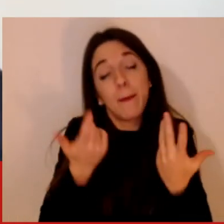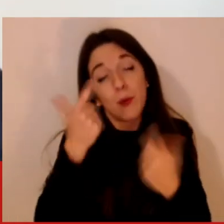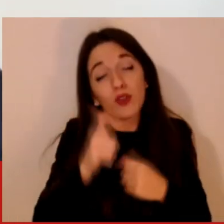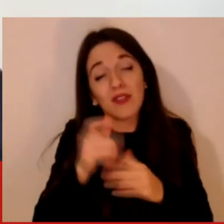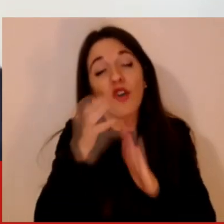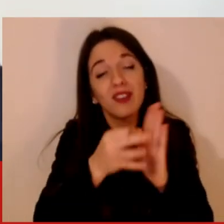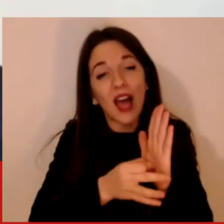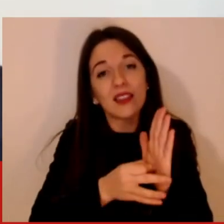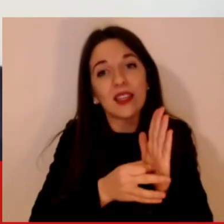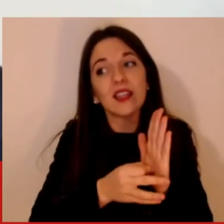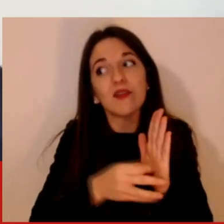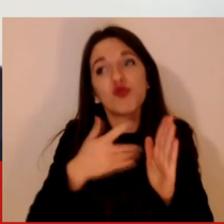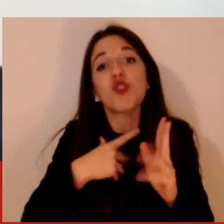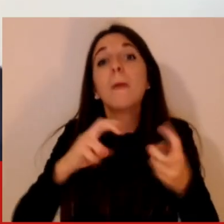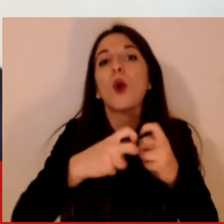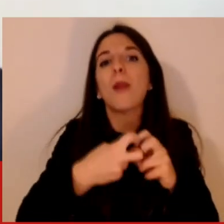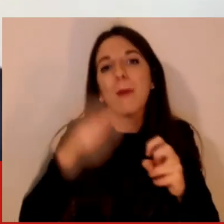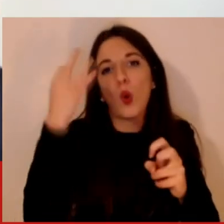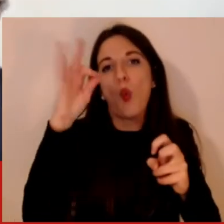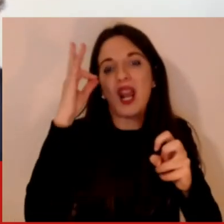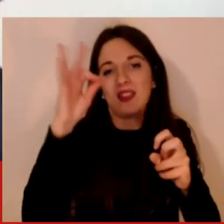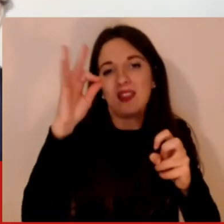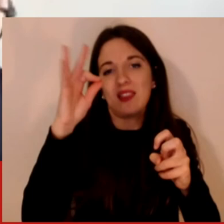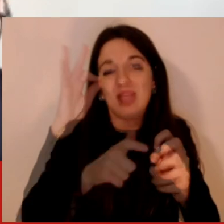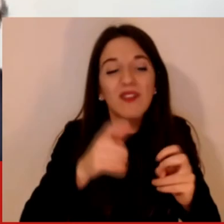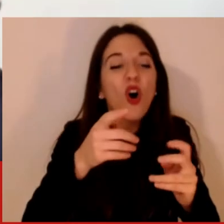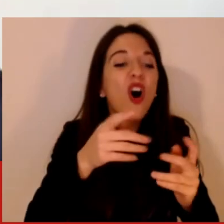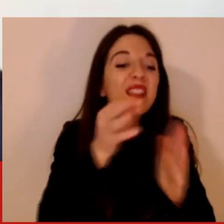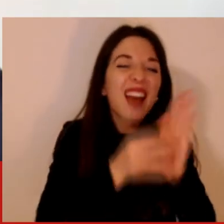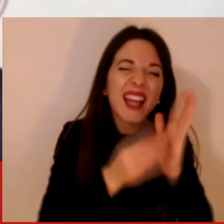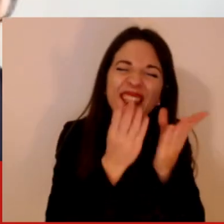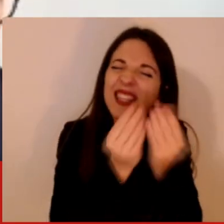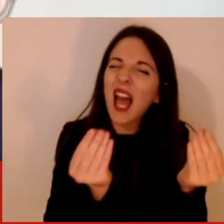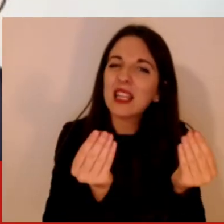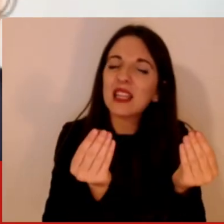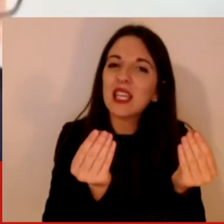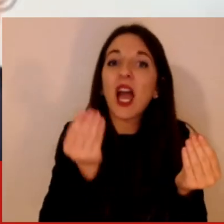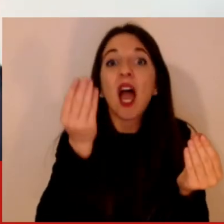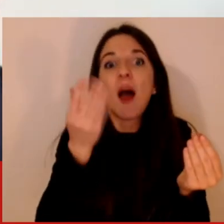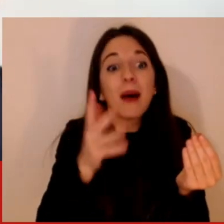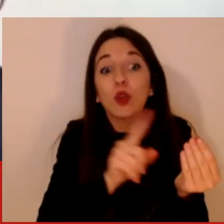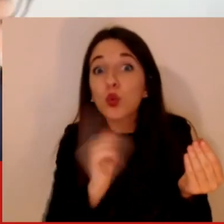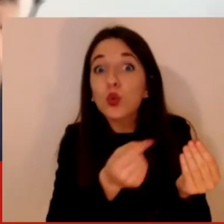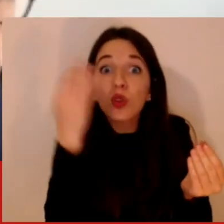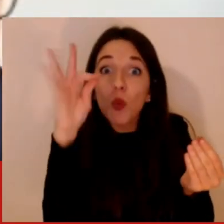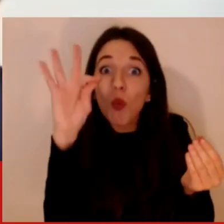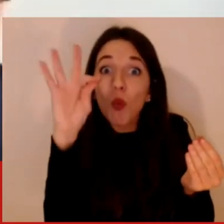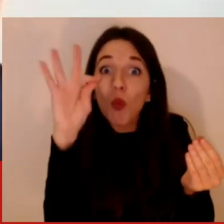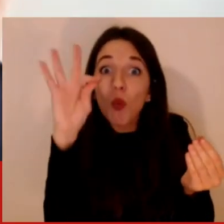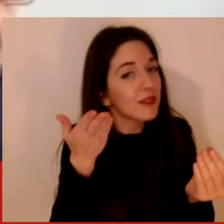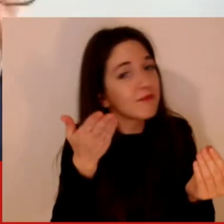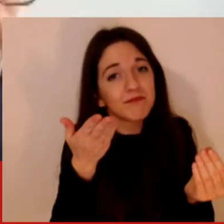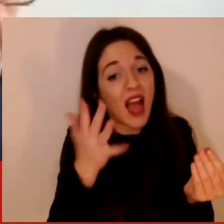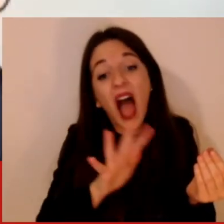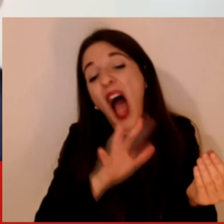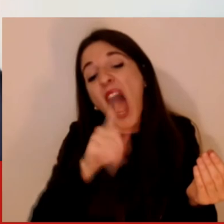hanno valore, bisogna creare sistemi che acquisiscano dati di valore e spesso non andare a cercare di derivare quei dati